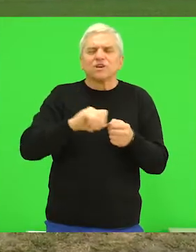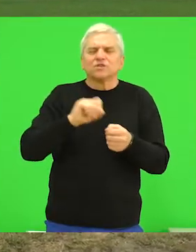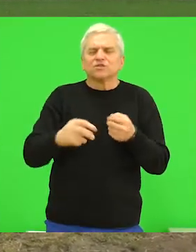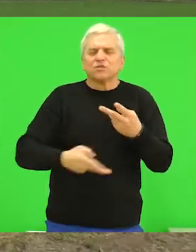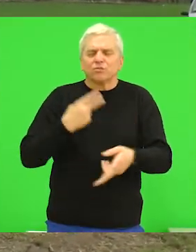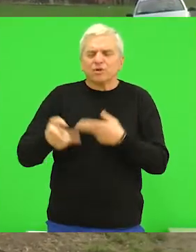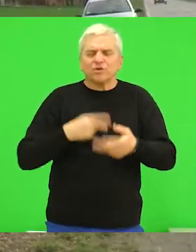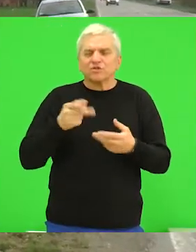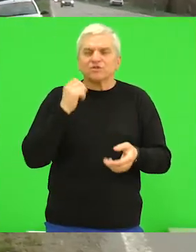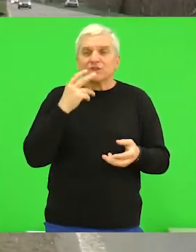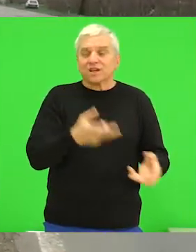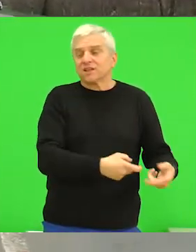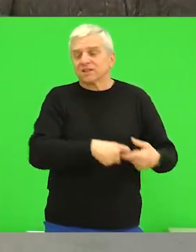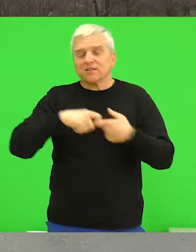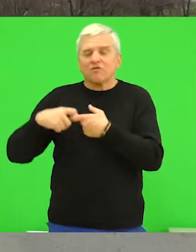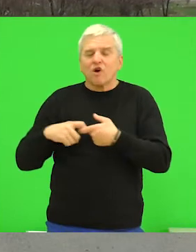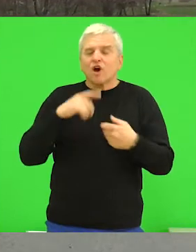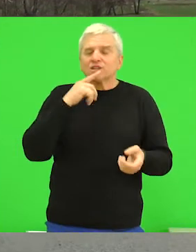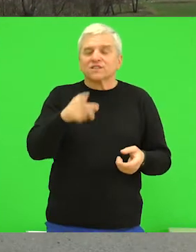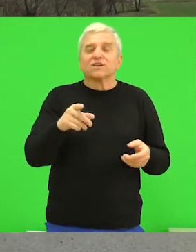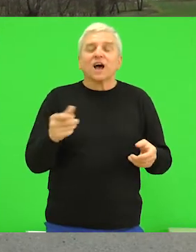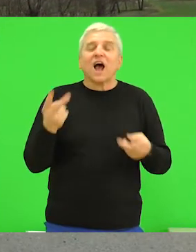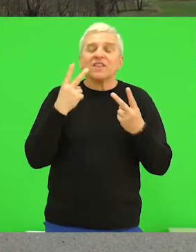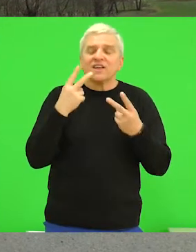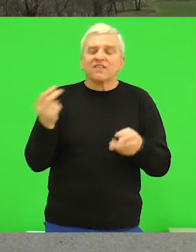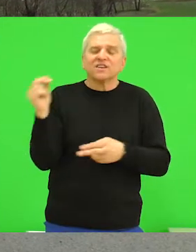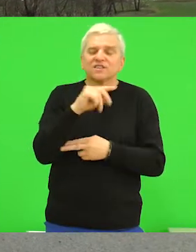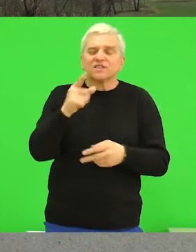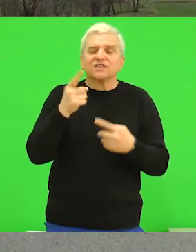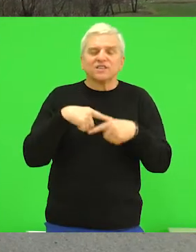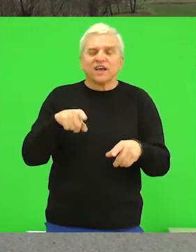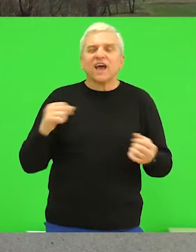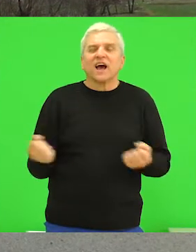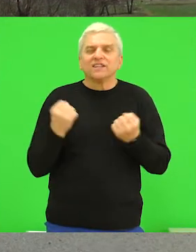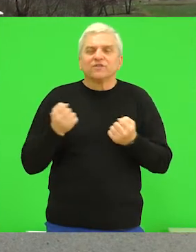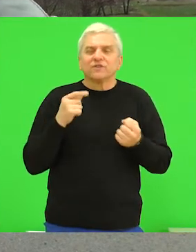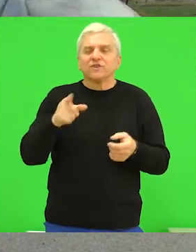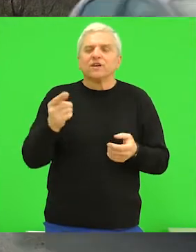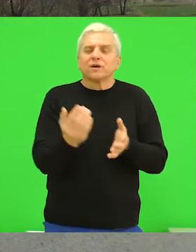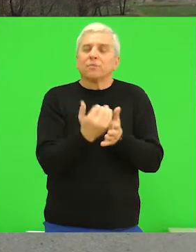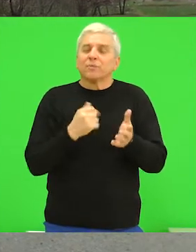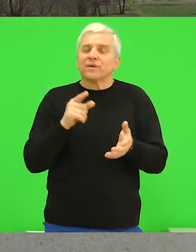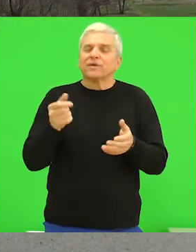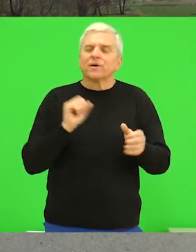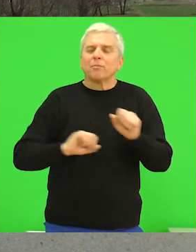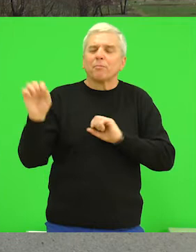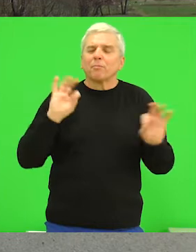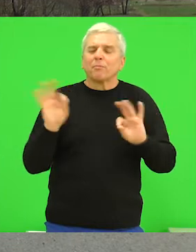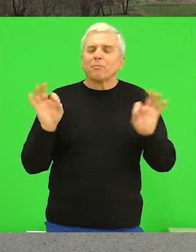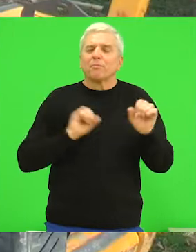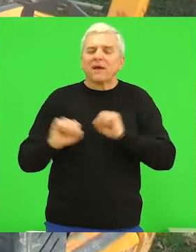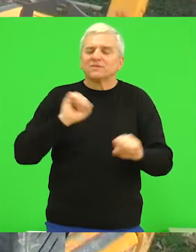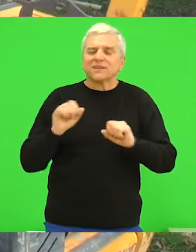sačuvaju se proizvodi prilikom njihovog transporta, a najznačajniji aspekt ove aktivnosti jeste pre svega bezbedan